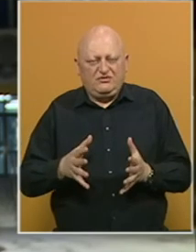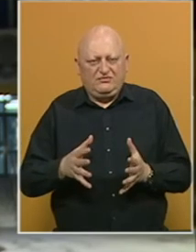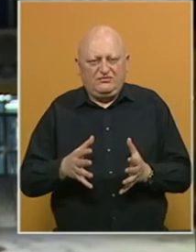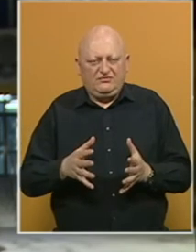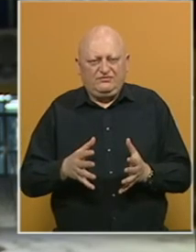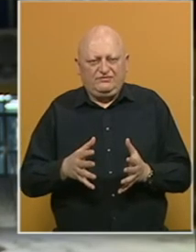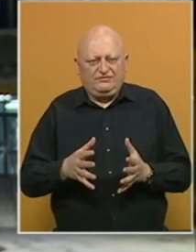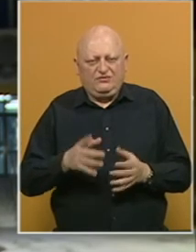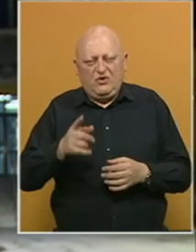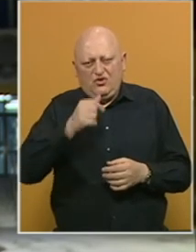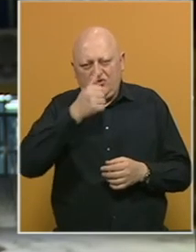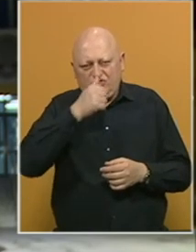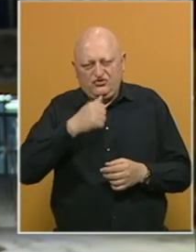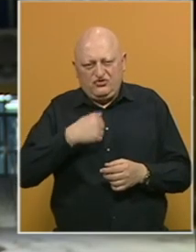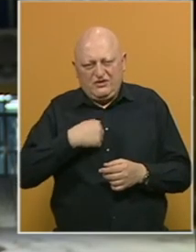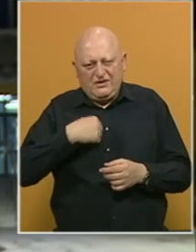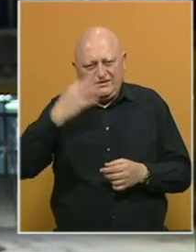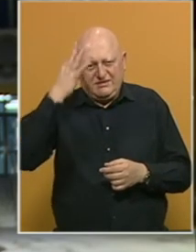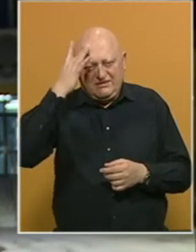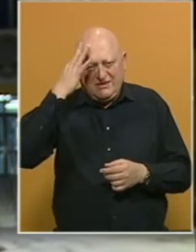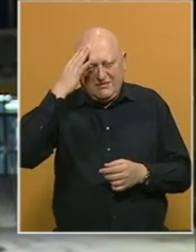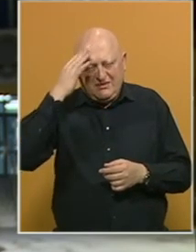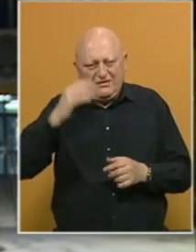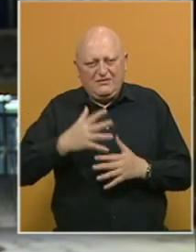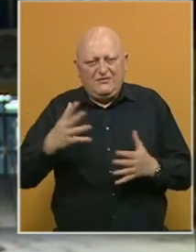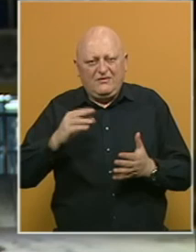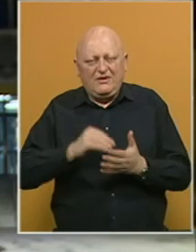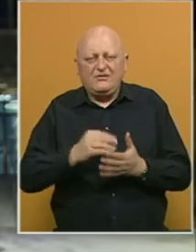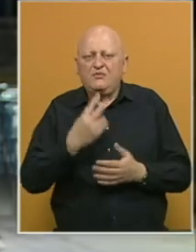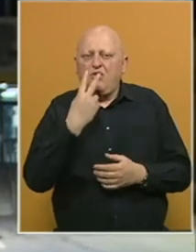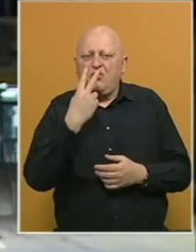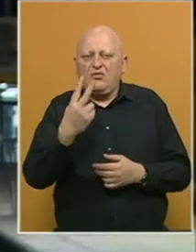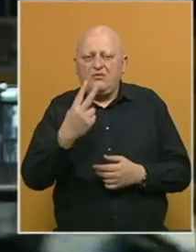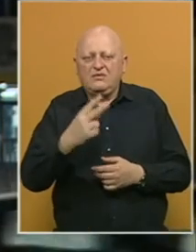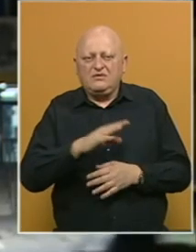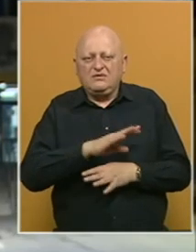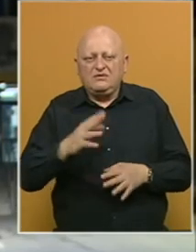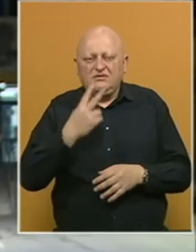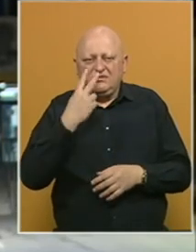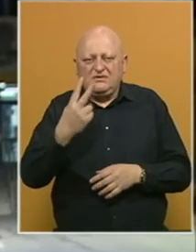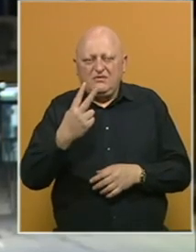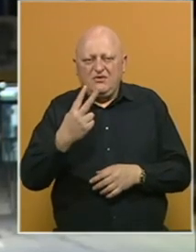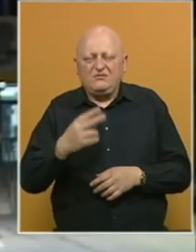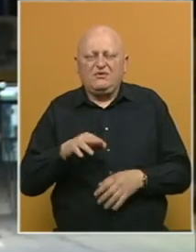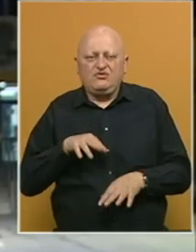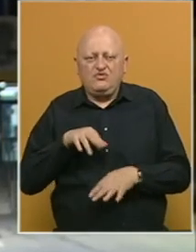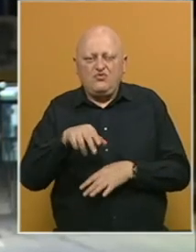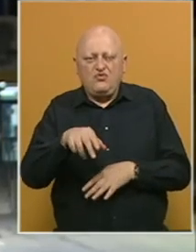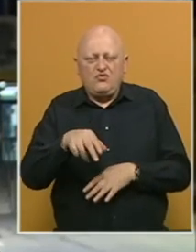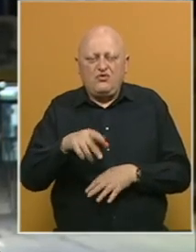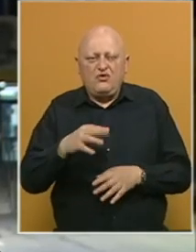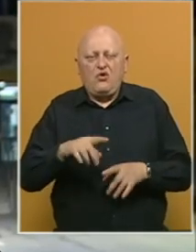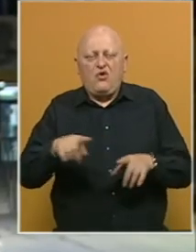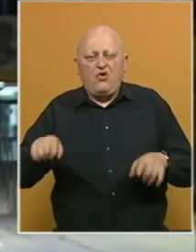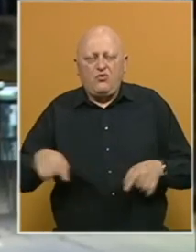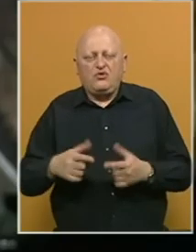ono što nas zabrinjava, to je veliki broj posmatrača. Svi posmatrač će ući, međutim, koliko bude